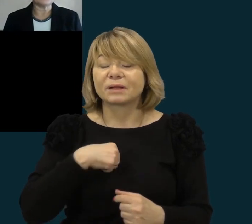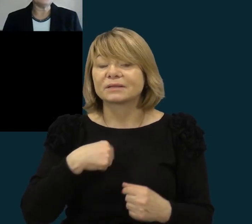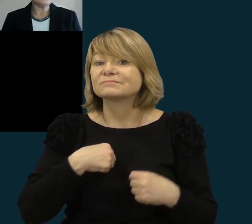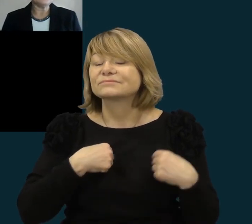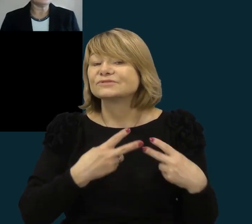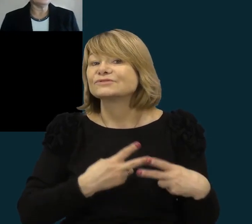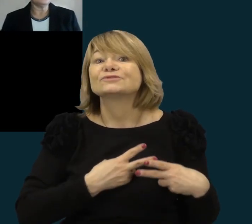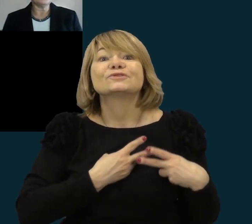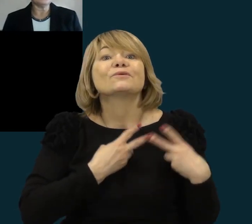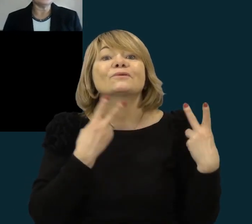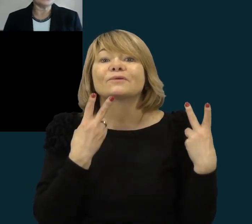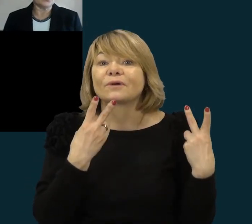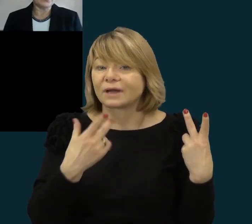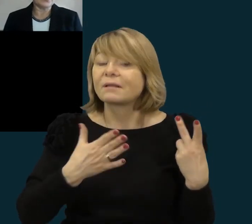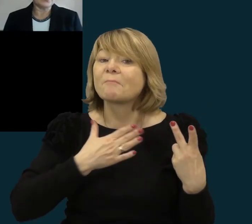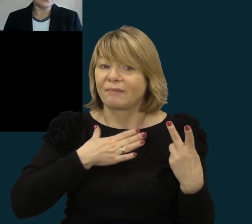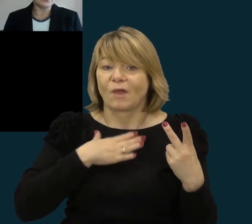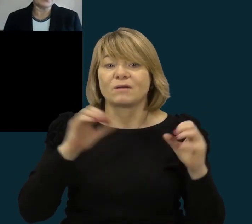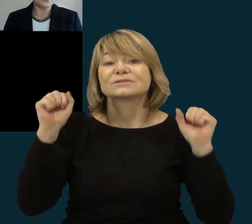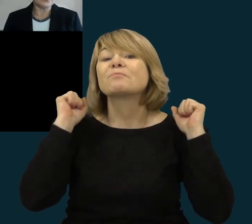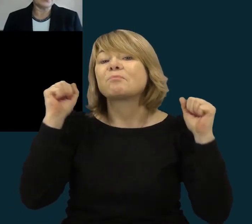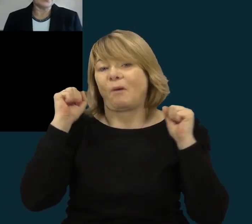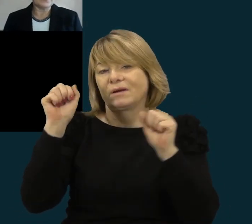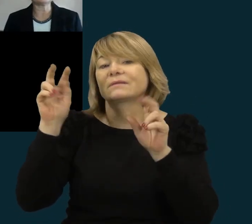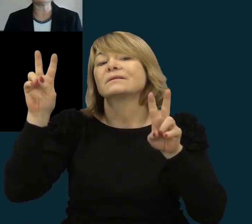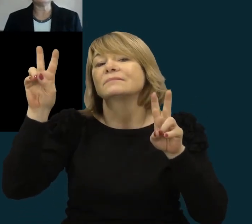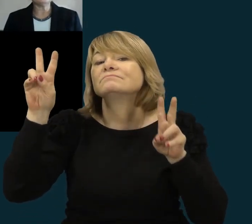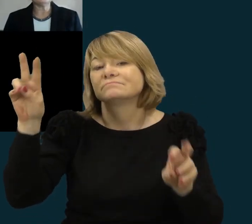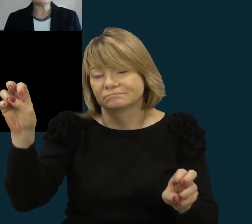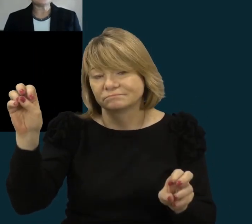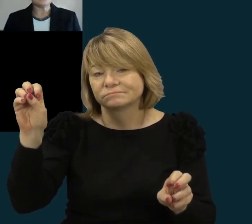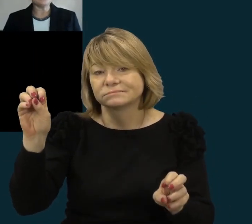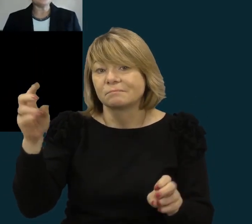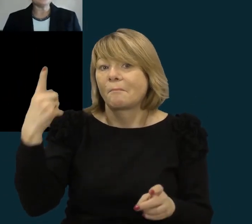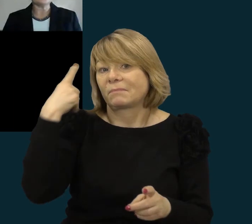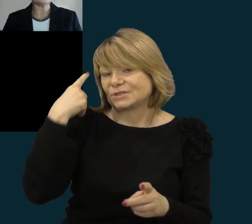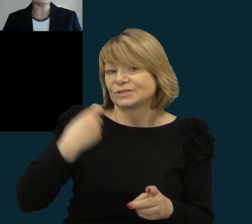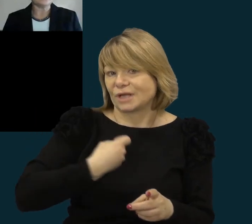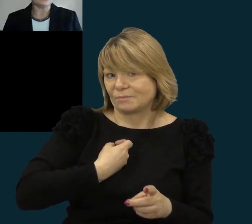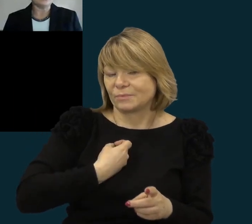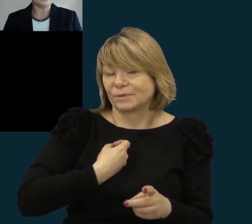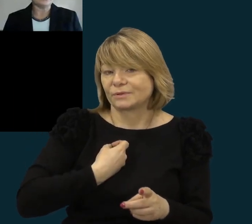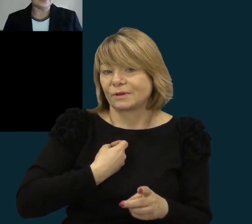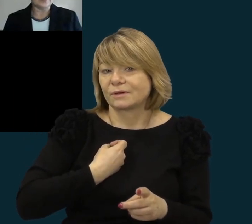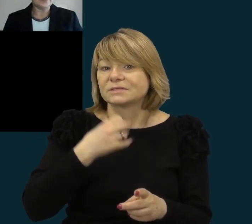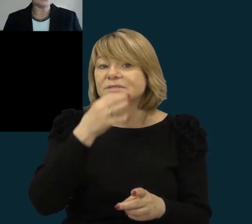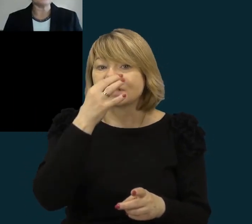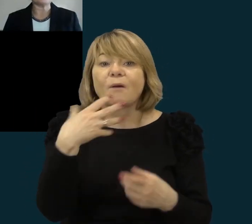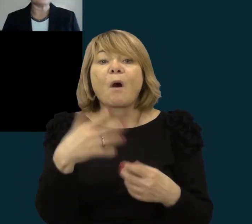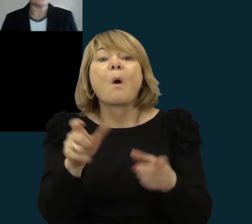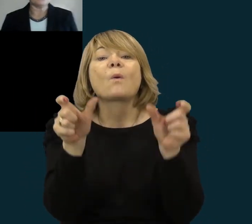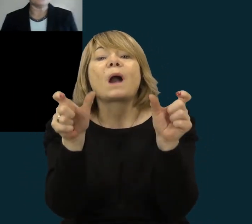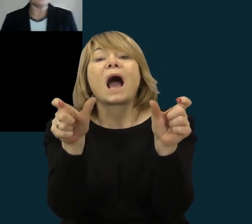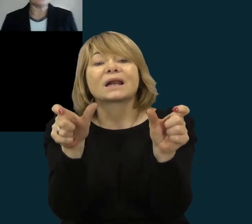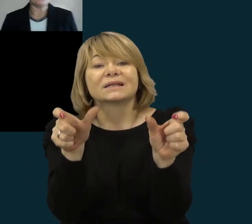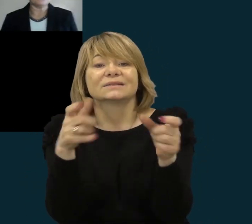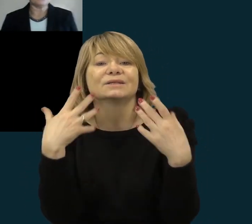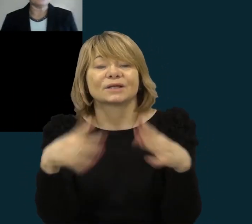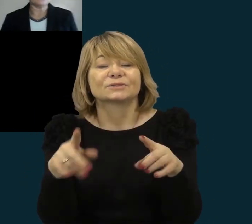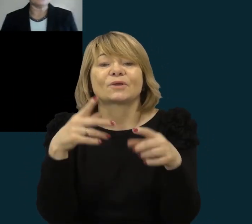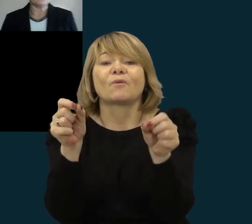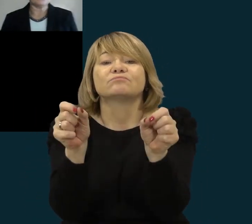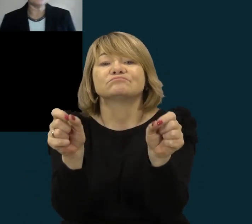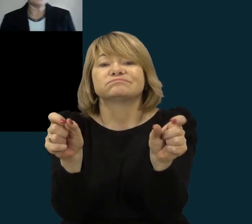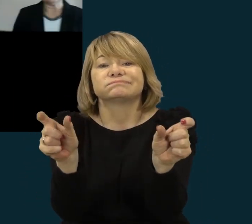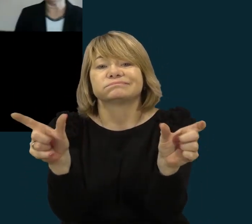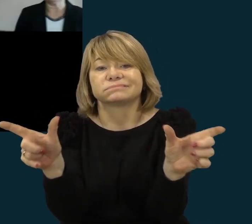stabų, kad mano sportininkai, kaip aš juos vadinu, paskambino ir sako, karantinas jau buvo pasibaigęs, jau buvo galima